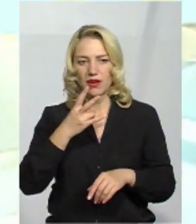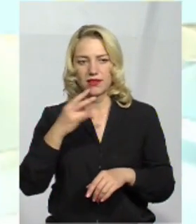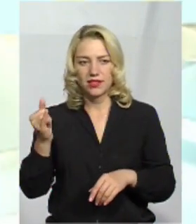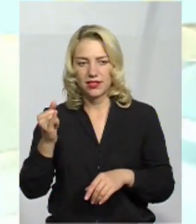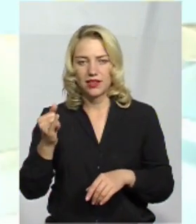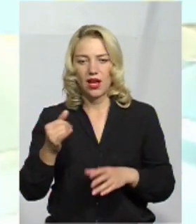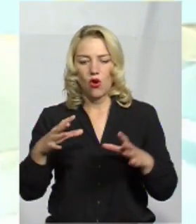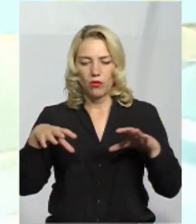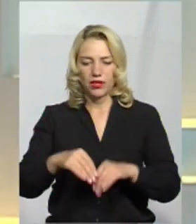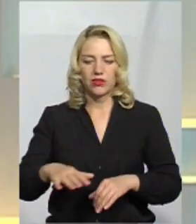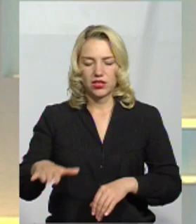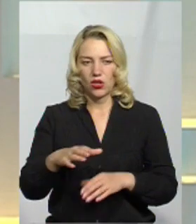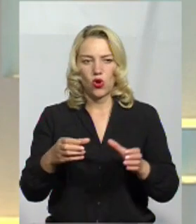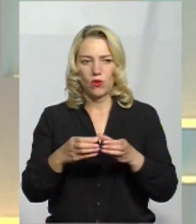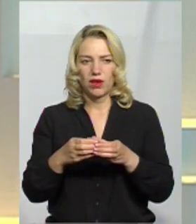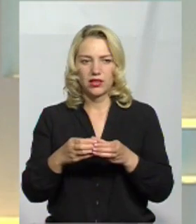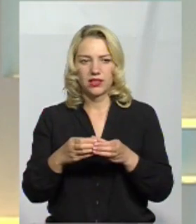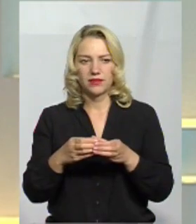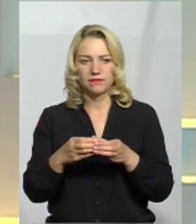жодної об'єднаної тергромади?